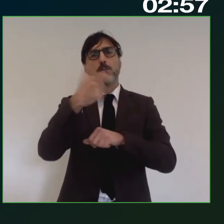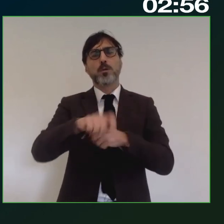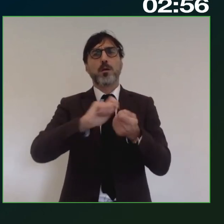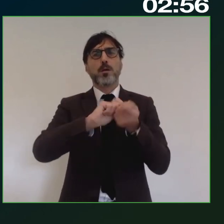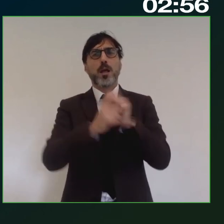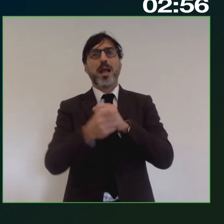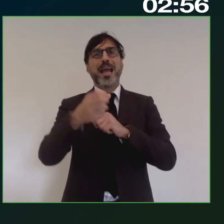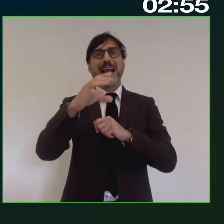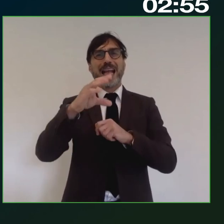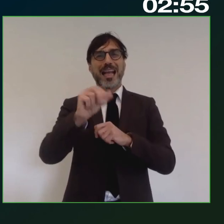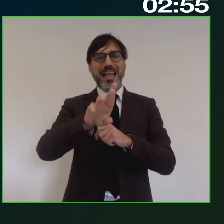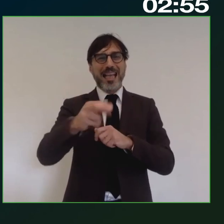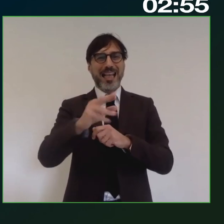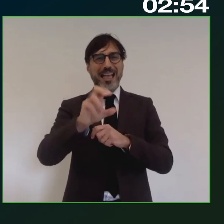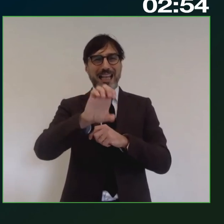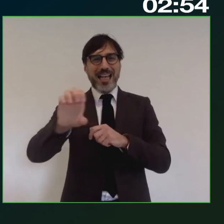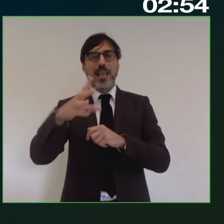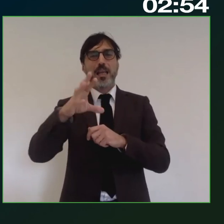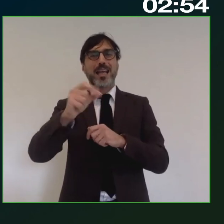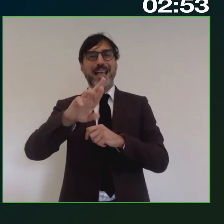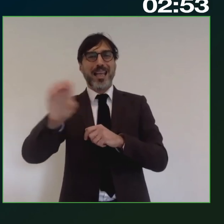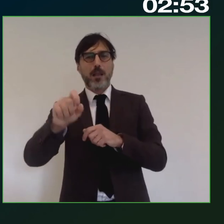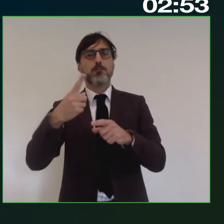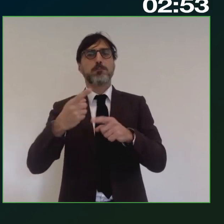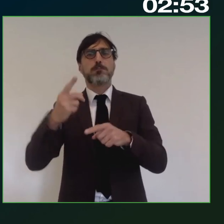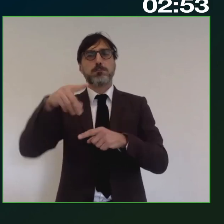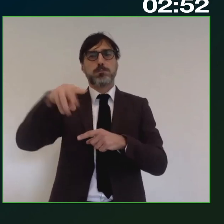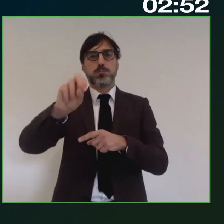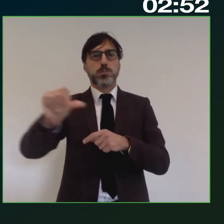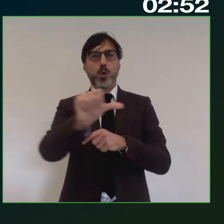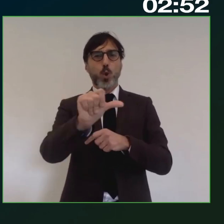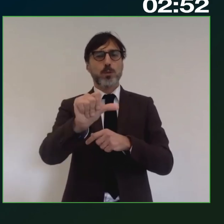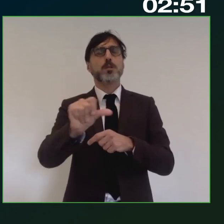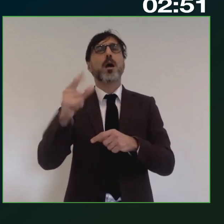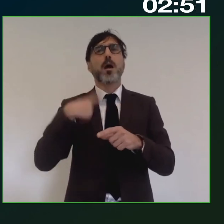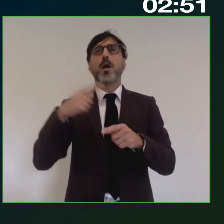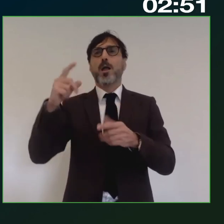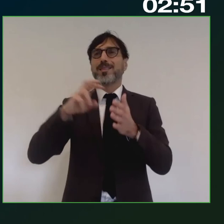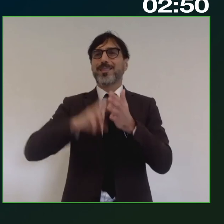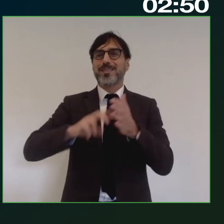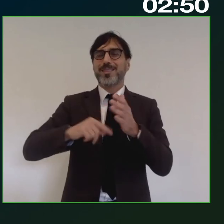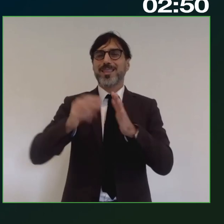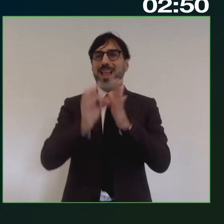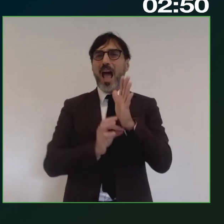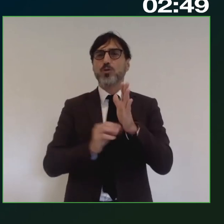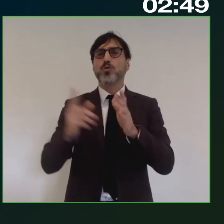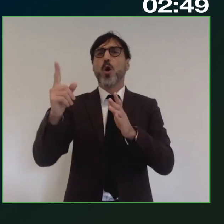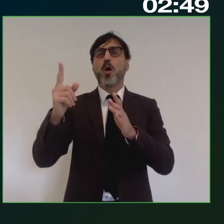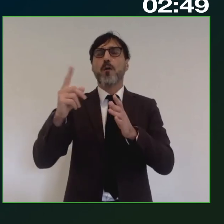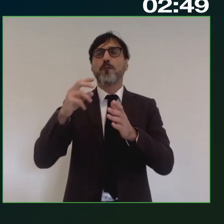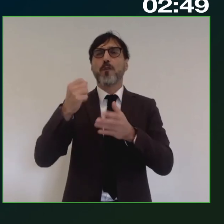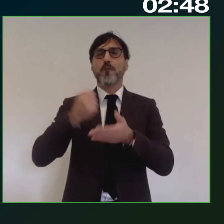plus può essere utilizzate anche il tasso di cofinanziamento del 100%